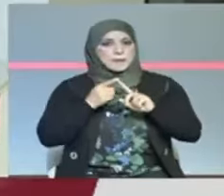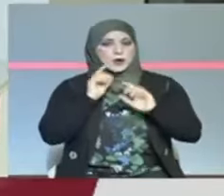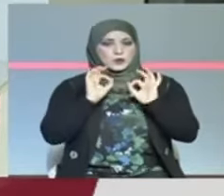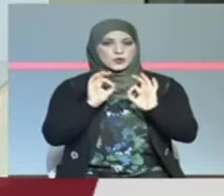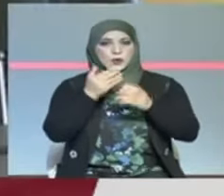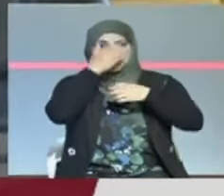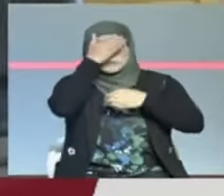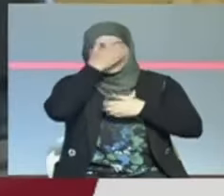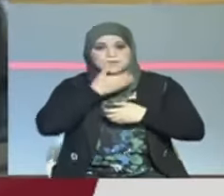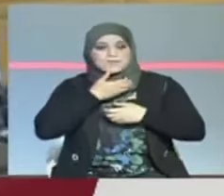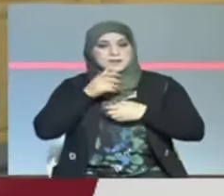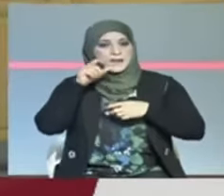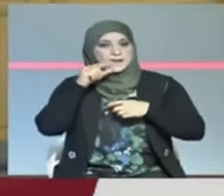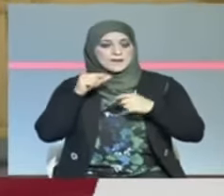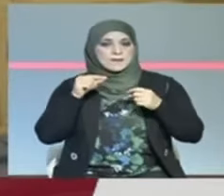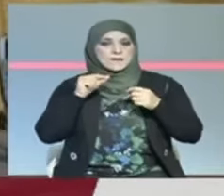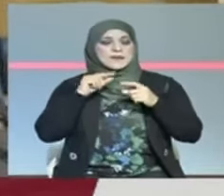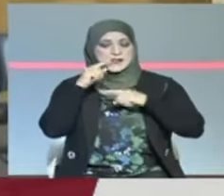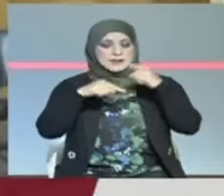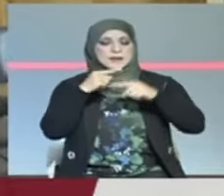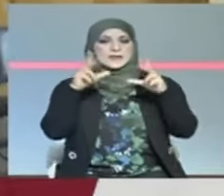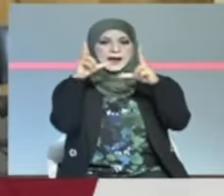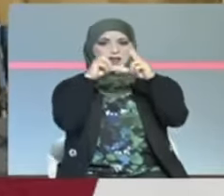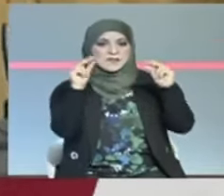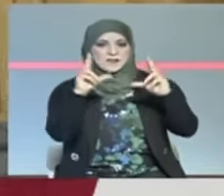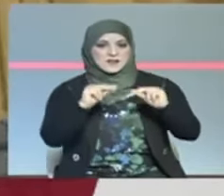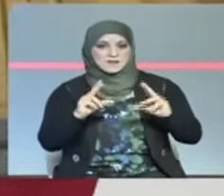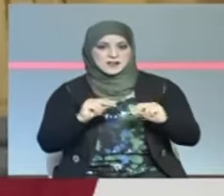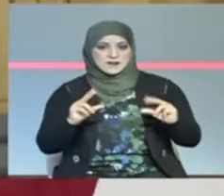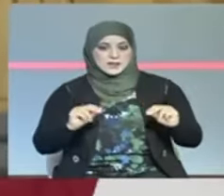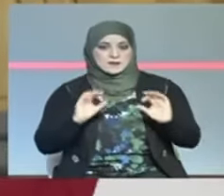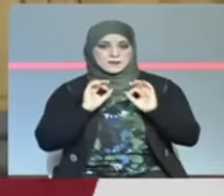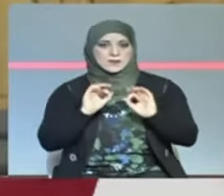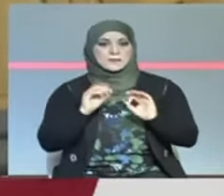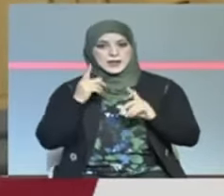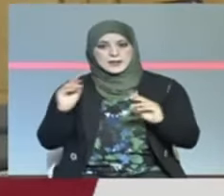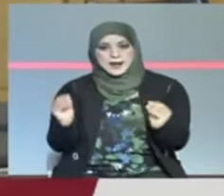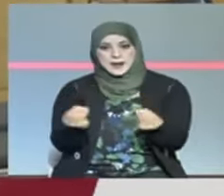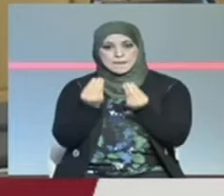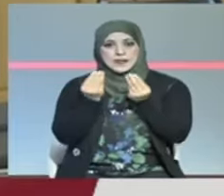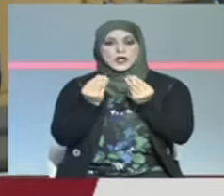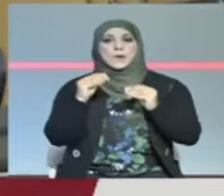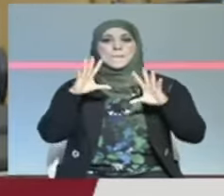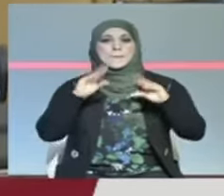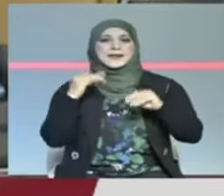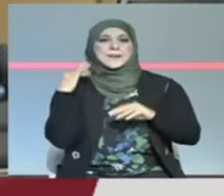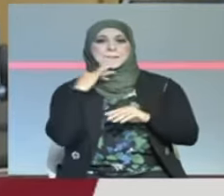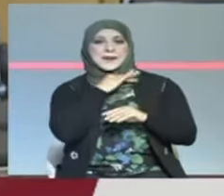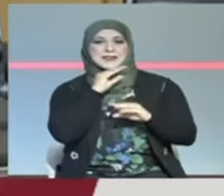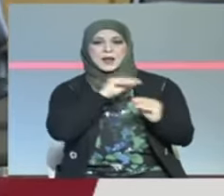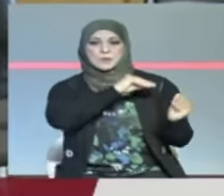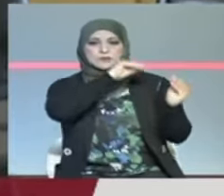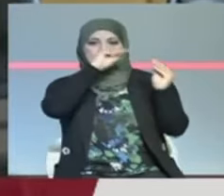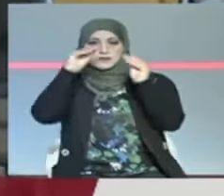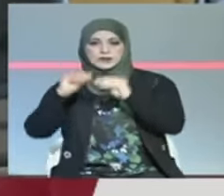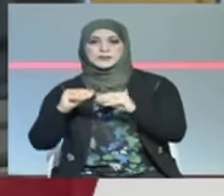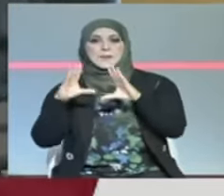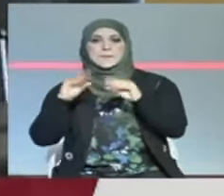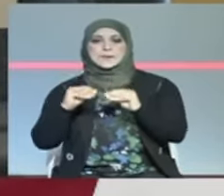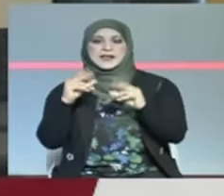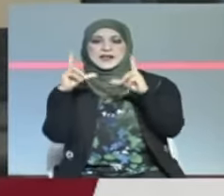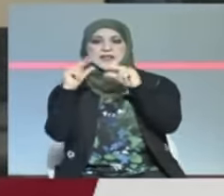فيلتر ديما نبدأ ونعقمو نمشي من البقعة المسخة للبقعة نظيفة ديما نمشي من